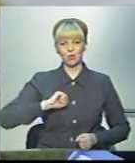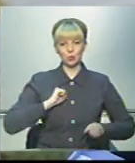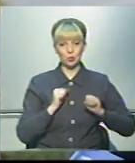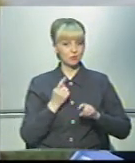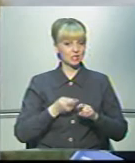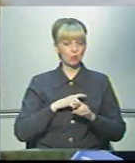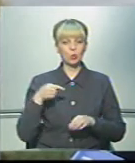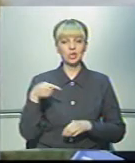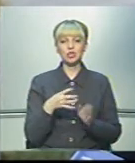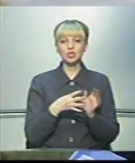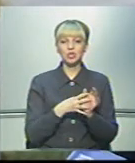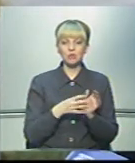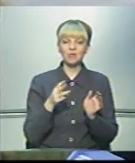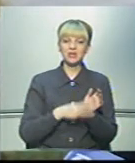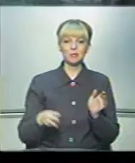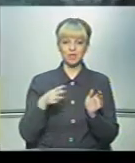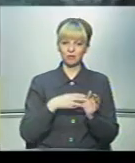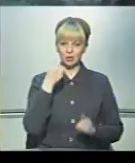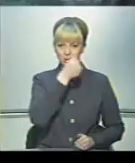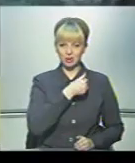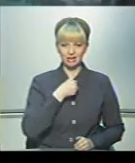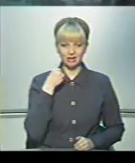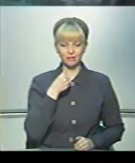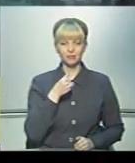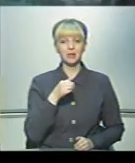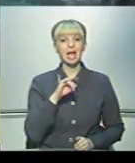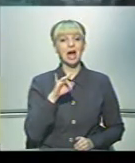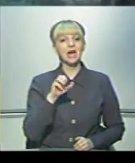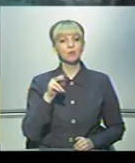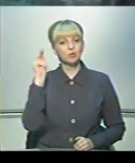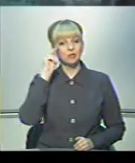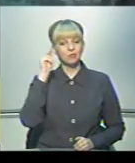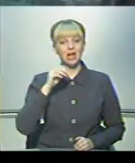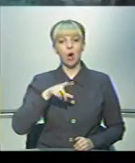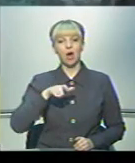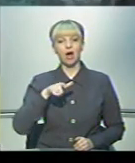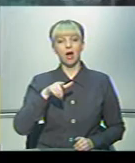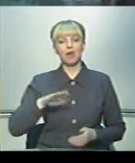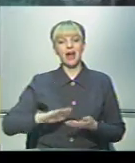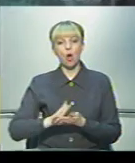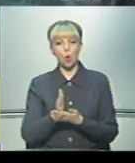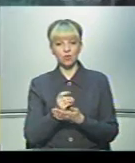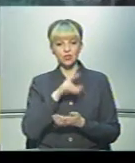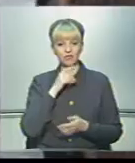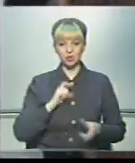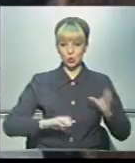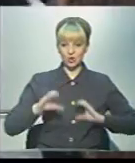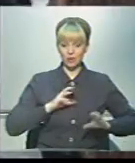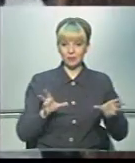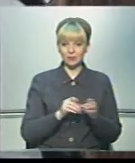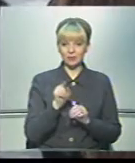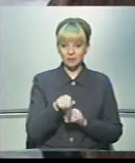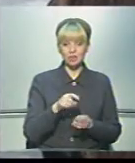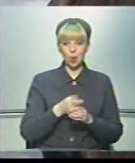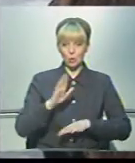це був 1988 рік. Назарій Єремчук навчався на географа у Чорнівецькому університеті. Разом із